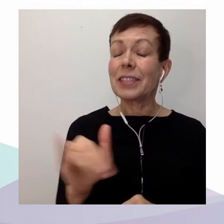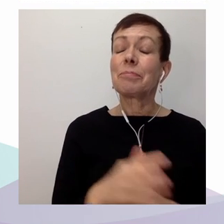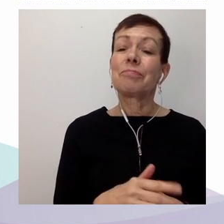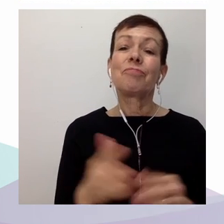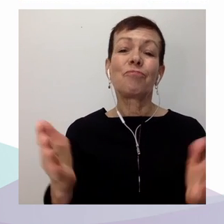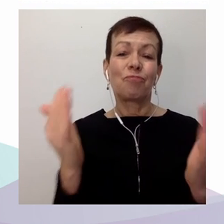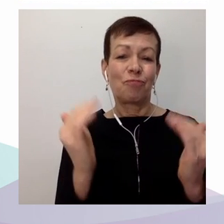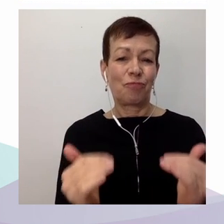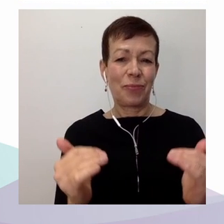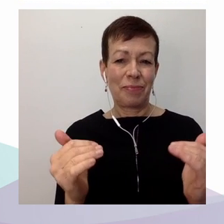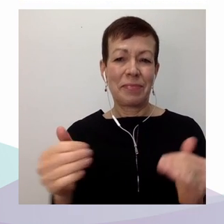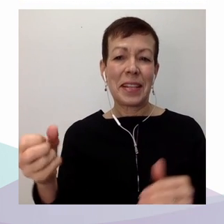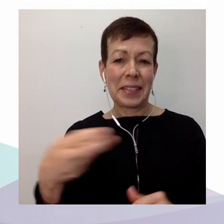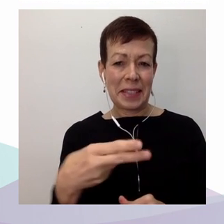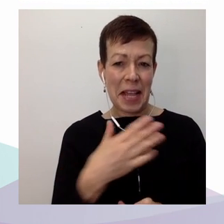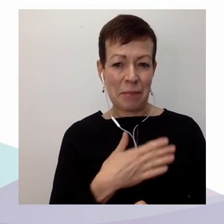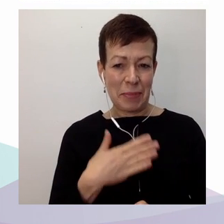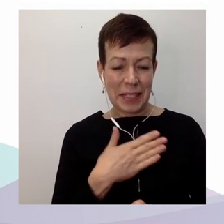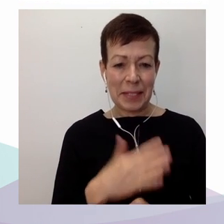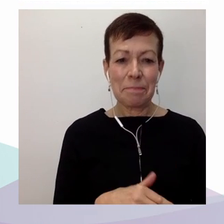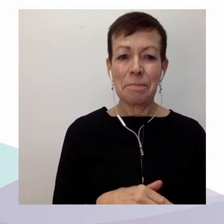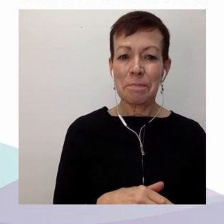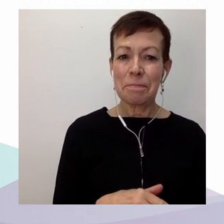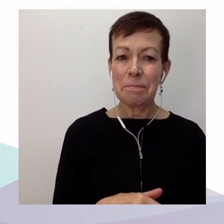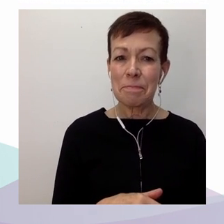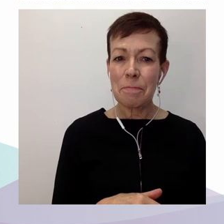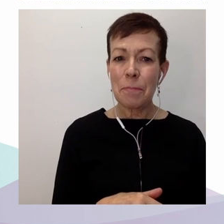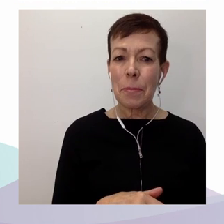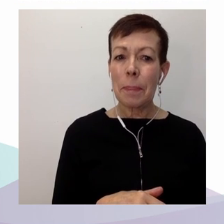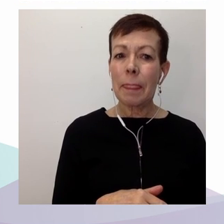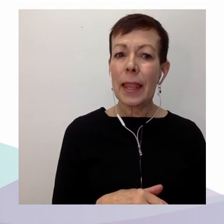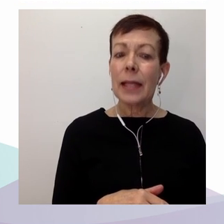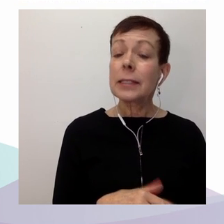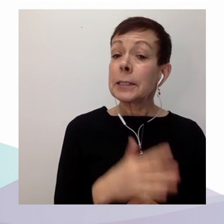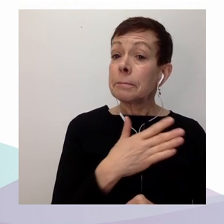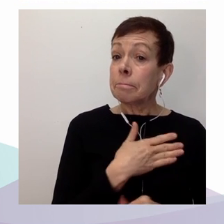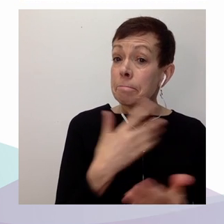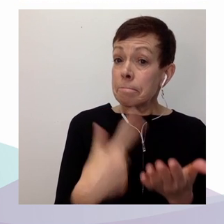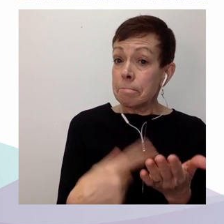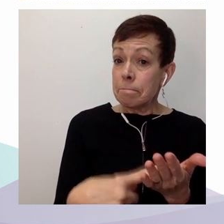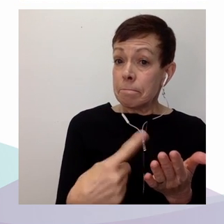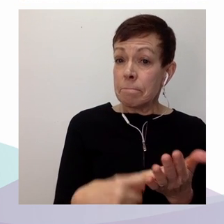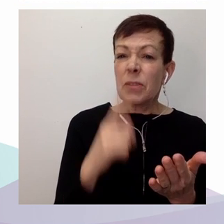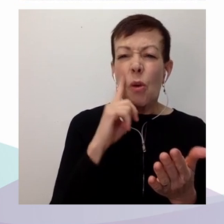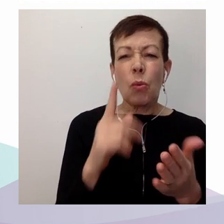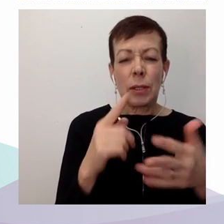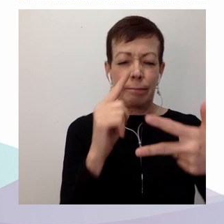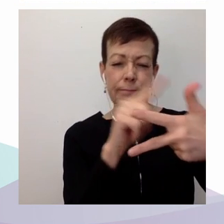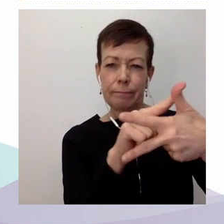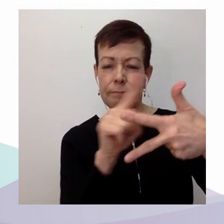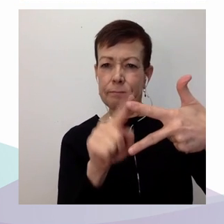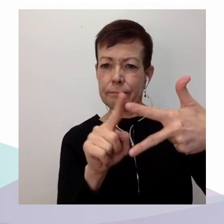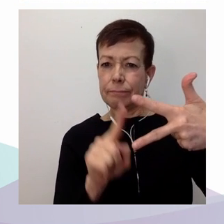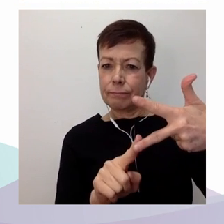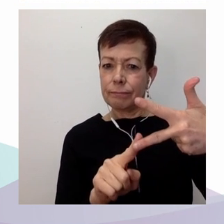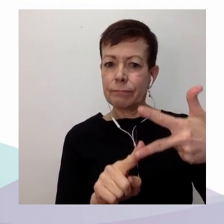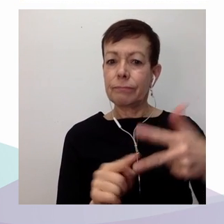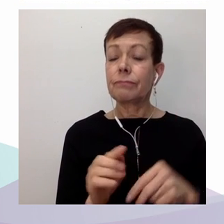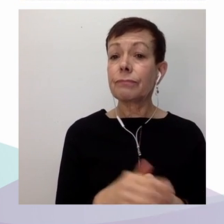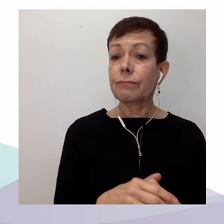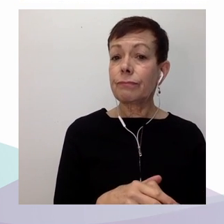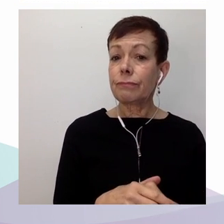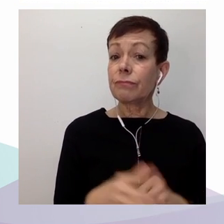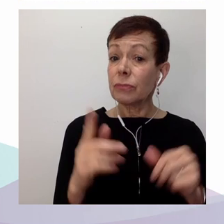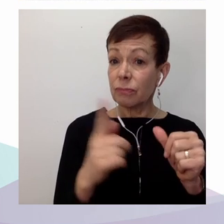divisé en trois parties. Je démontrerai dans un premier temps que les atteintes aux droits, et en particulier aux droits à la